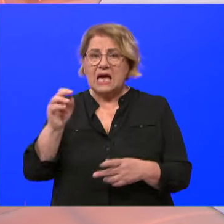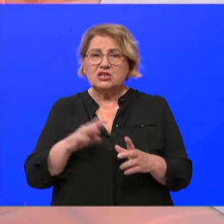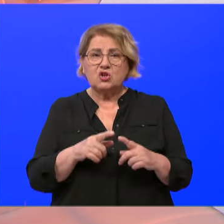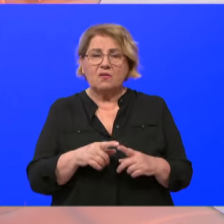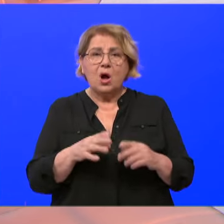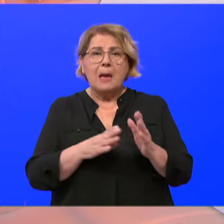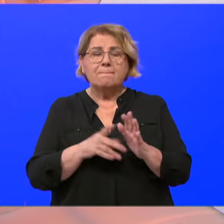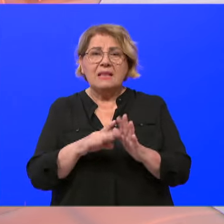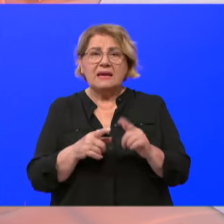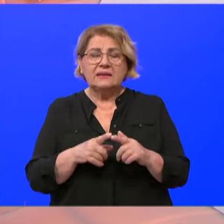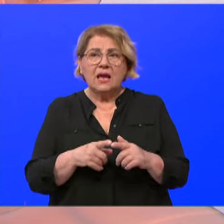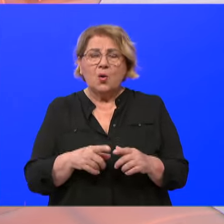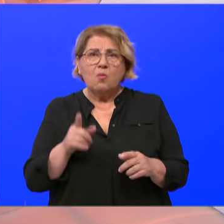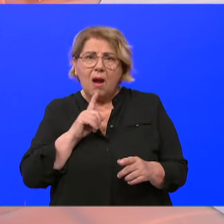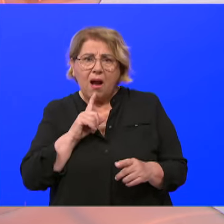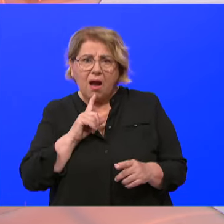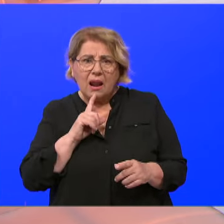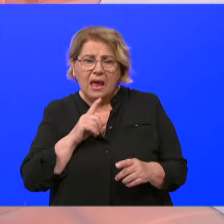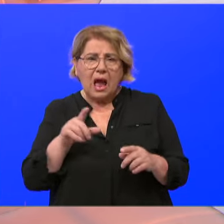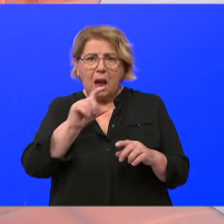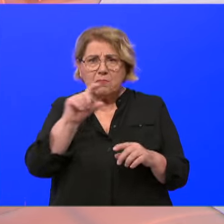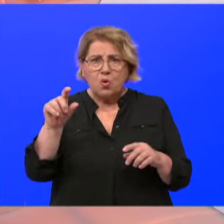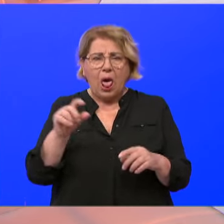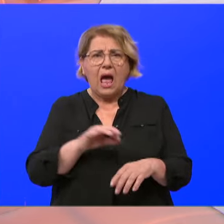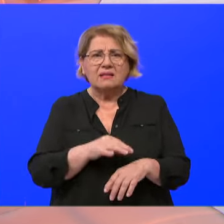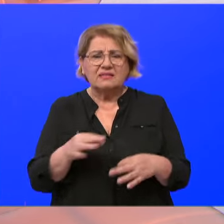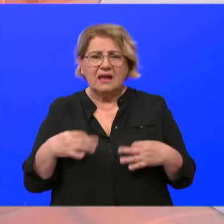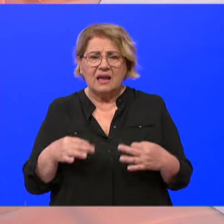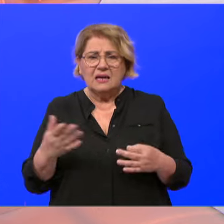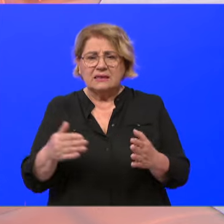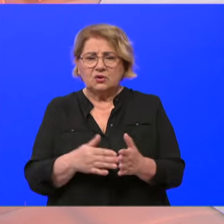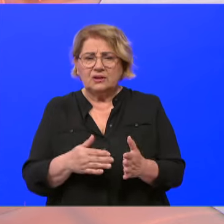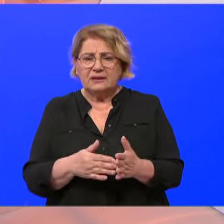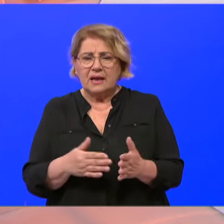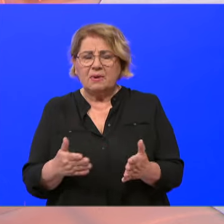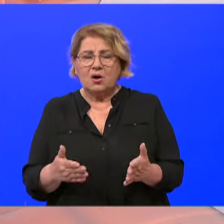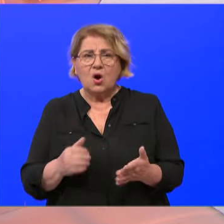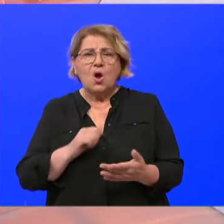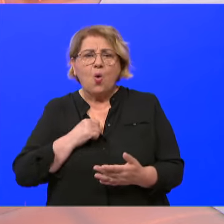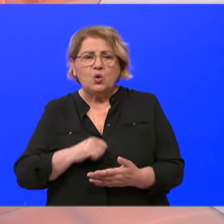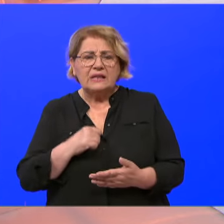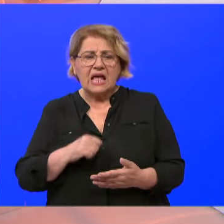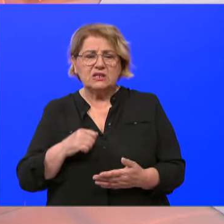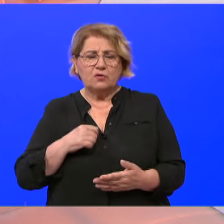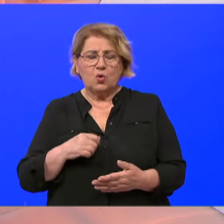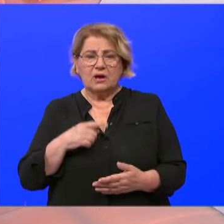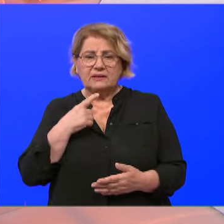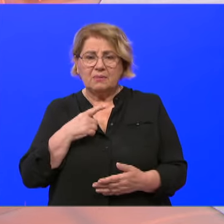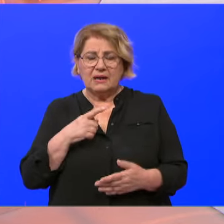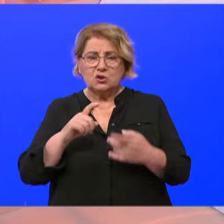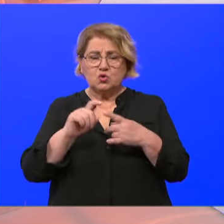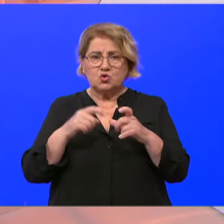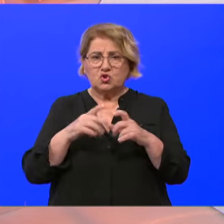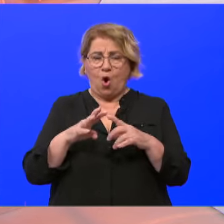na mlijetu, male ambulante po Pelješcu, po Korčuli, zato nam je trebao pokreti ultrazvuk, trebali su nam sve te sonde.